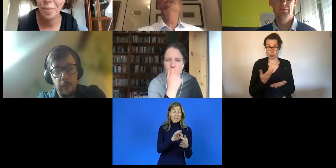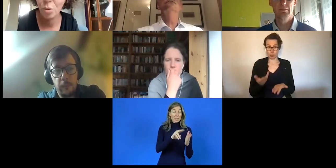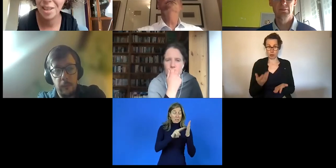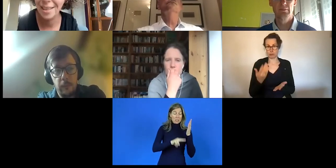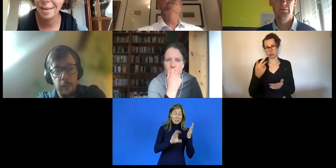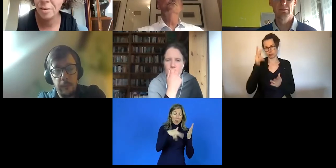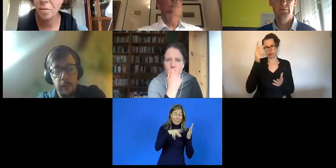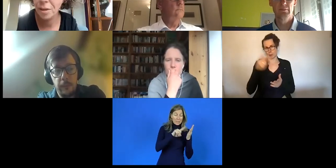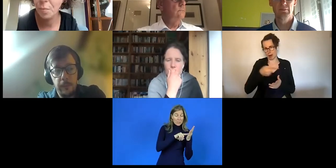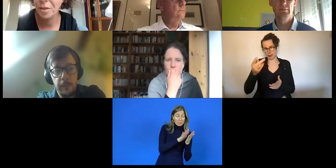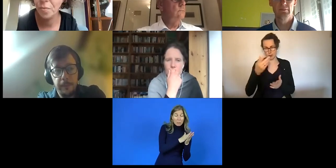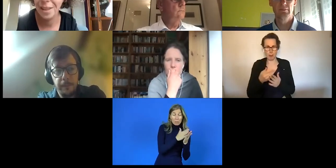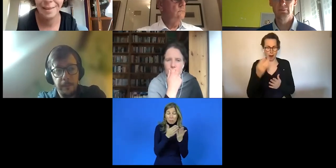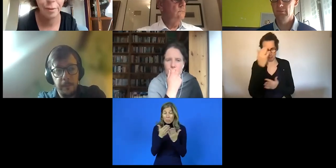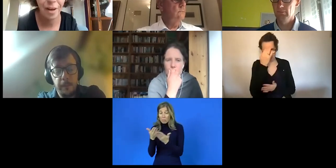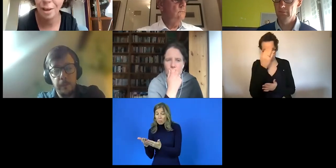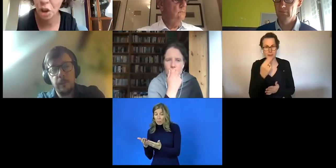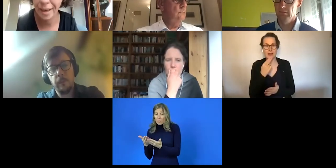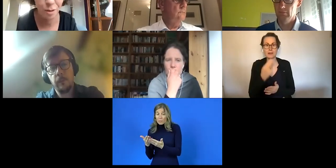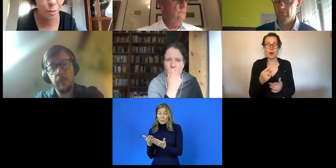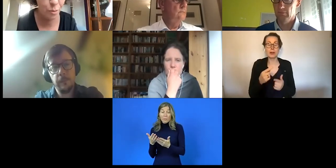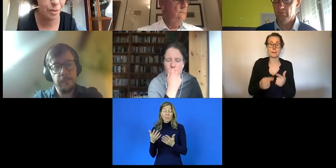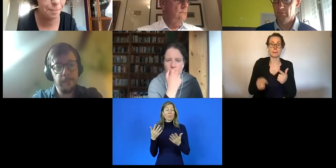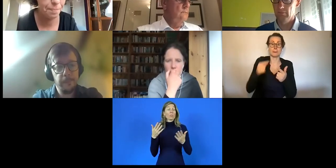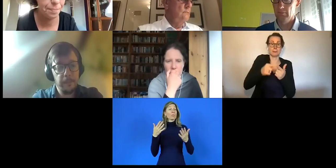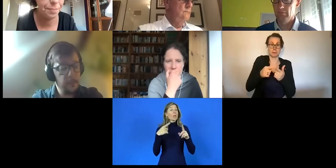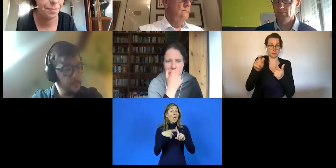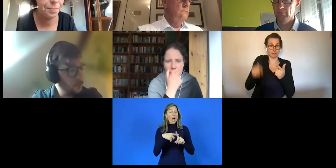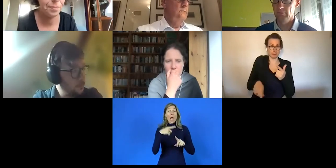sich schon mal notieren. Und ich bitte um die nächste Freischaltung.